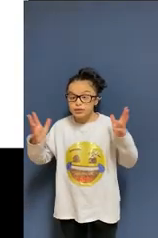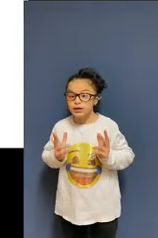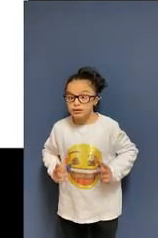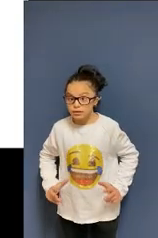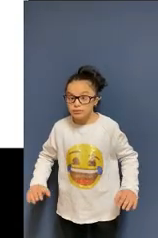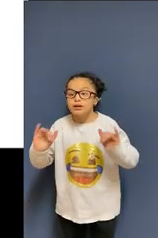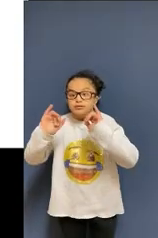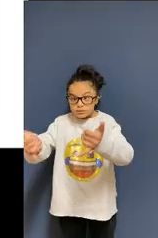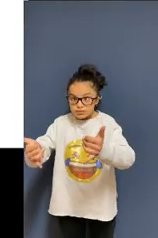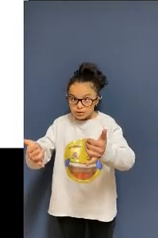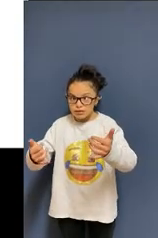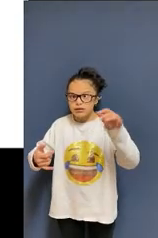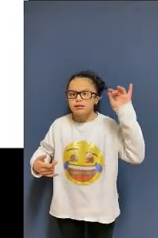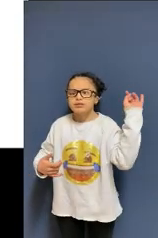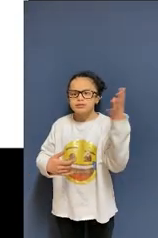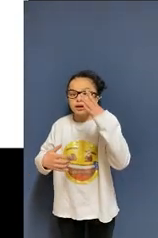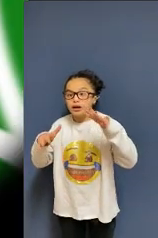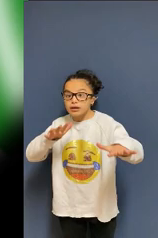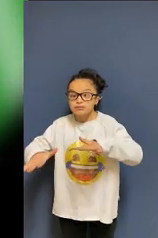ordinata verso l'uscita.